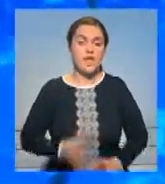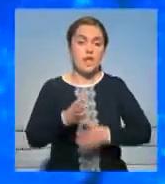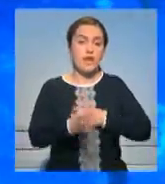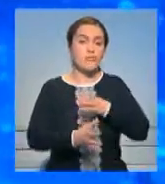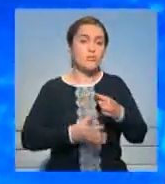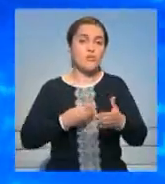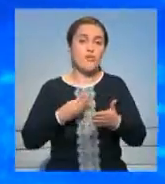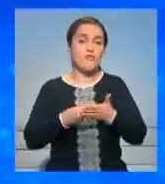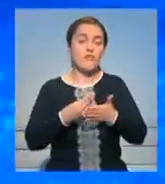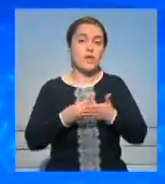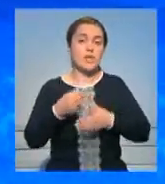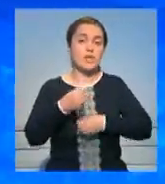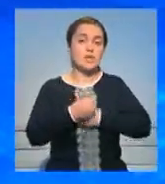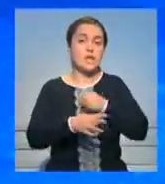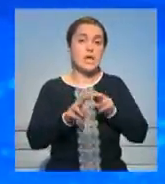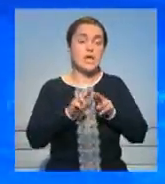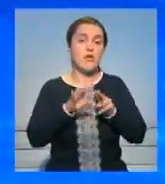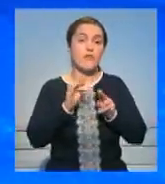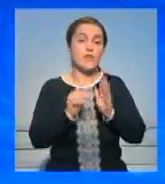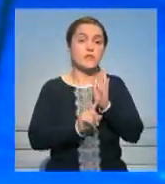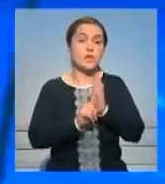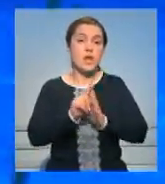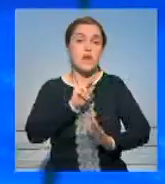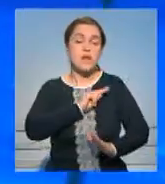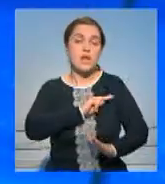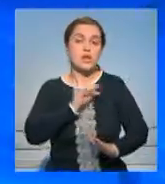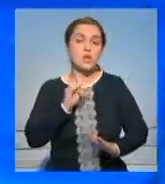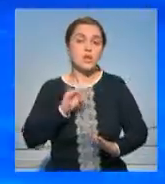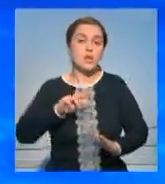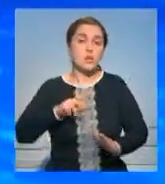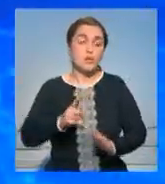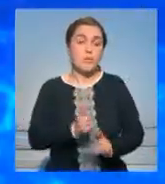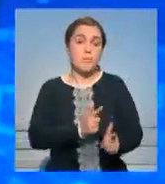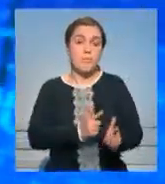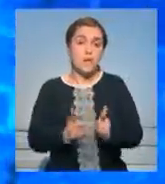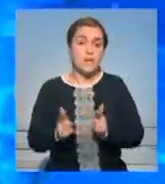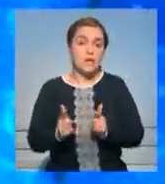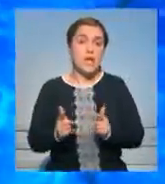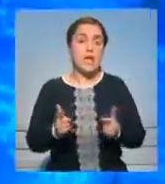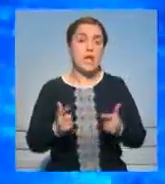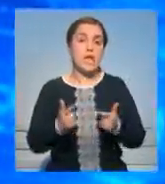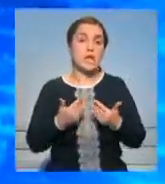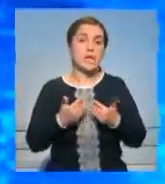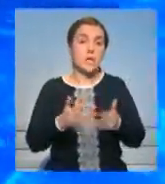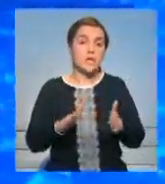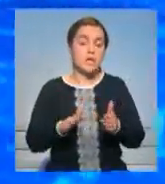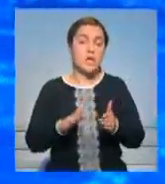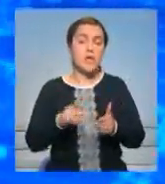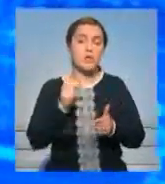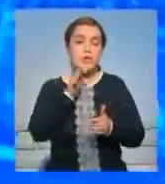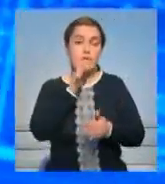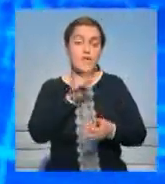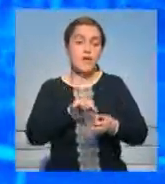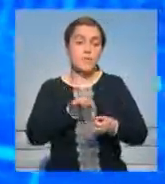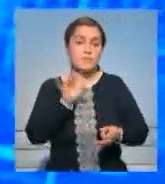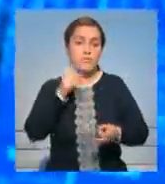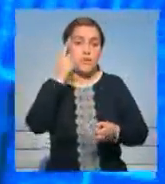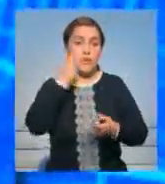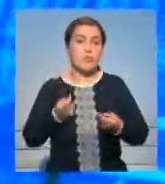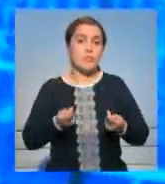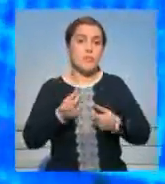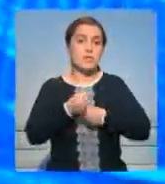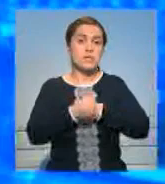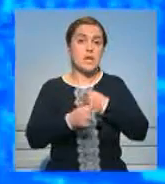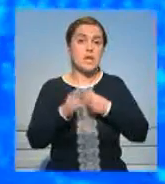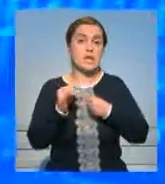Международный финансовый центр «Астана» официально начнет работу в июле. Подготовка к открытию идет по расписанию. Об этом сообщил управляющий центром